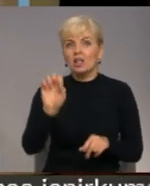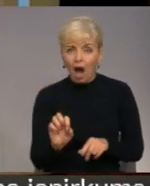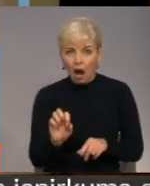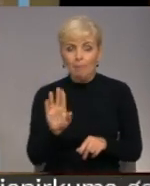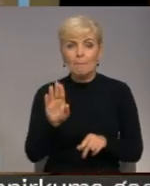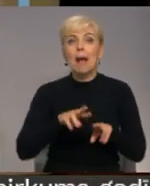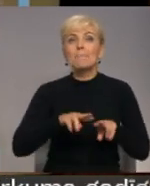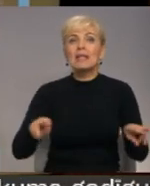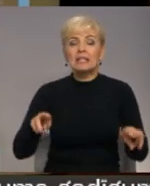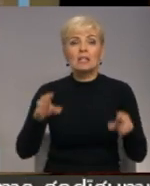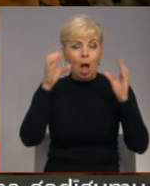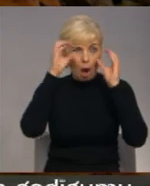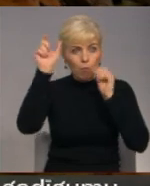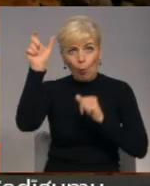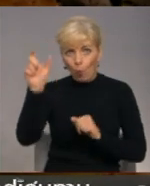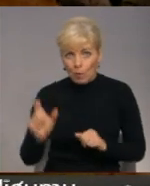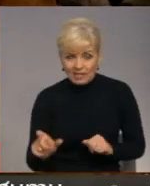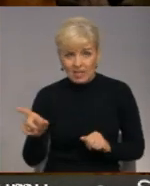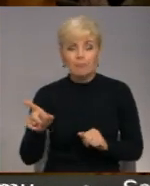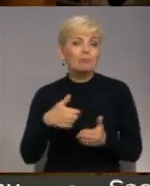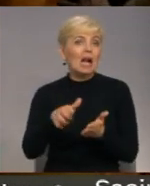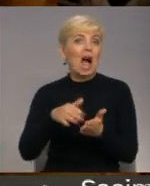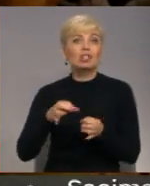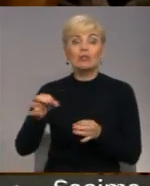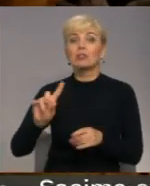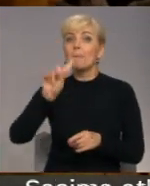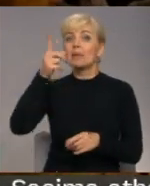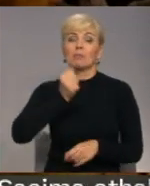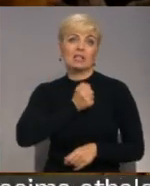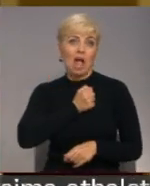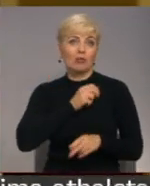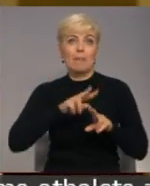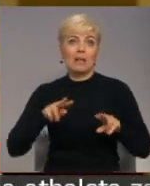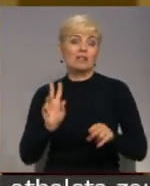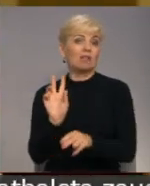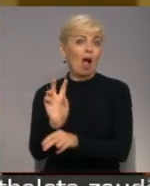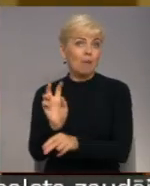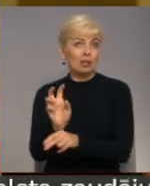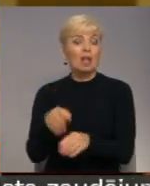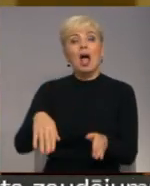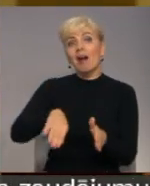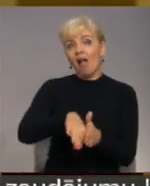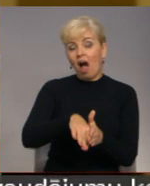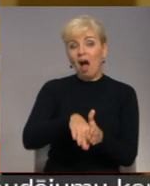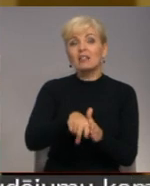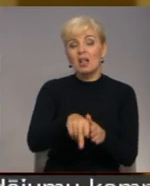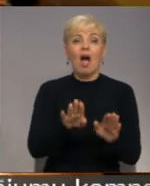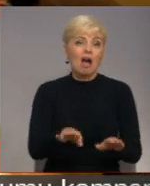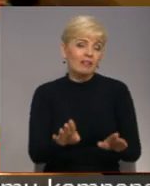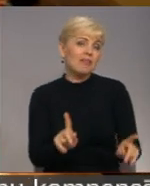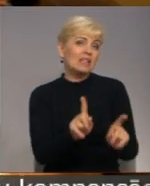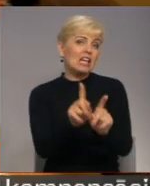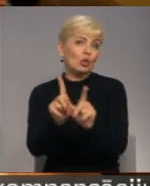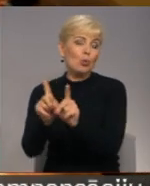attīstības ministru Jūri Pūci. Kārsavas novads ir pirmais Latgalē, ko ministrs apmeklē, lai klātienē tiktos ar iedzīvotājiem